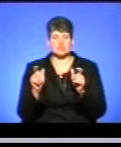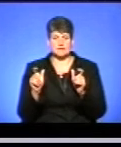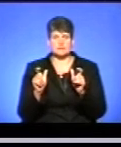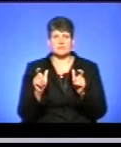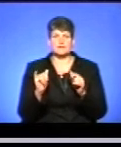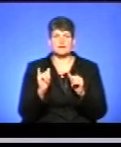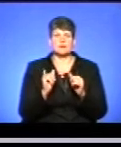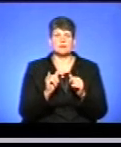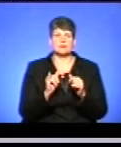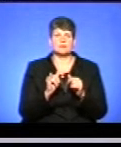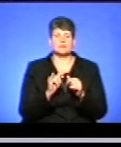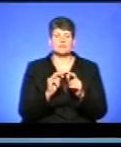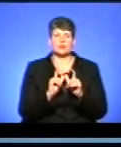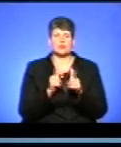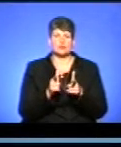медичних вишів.